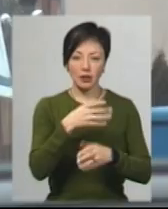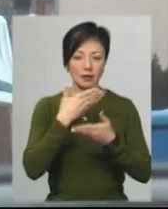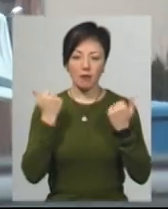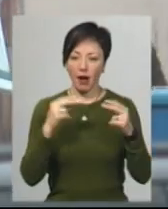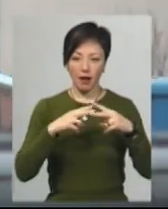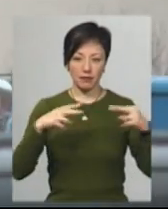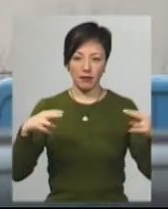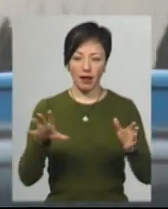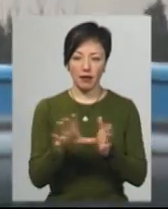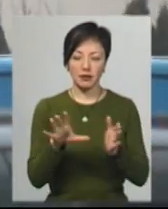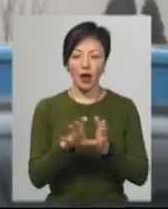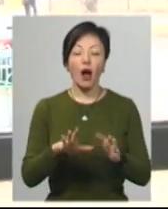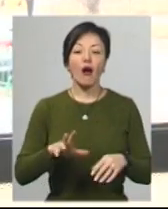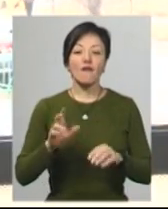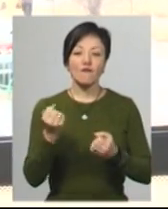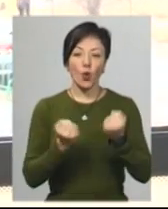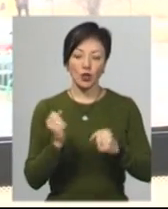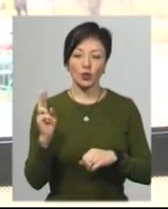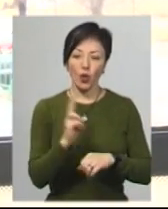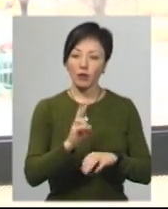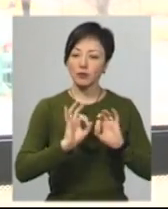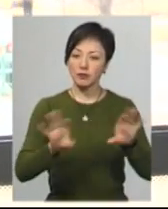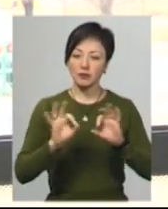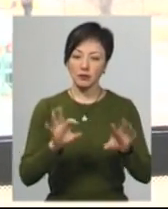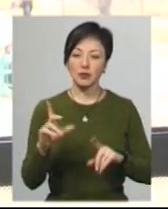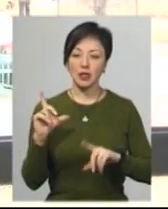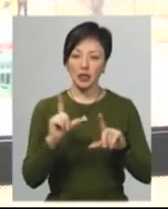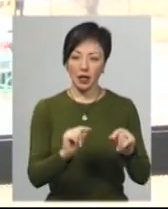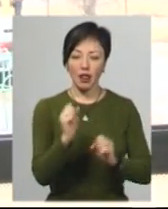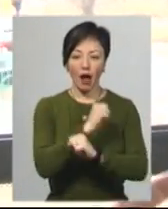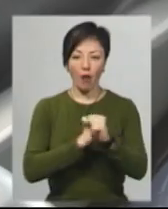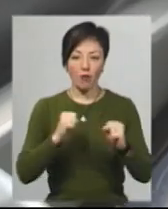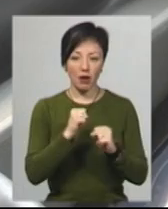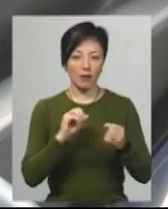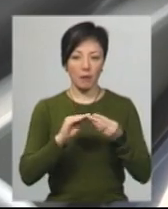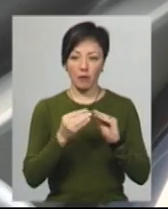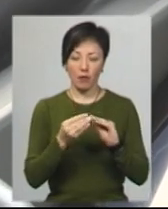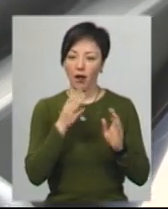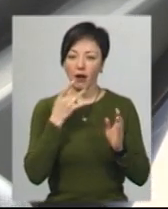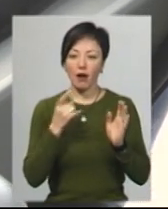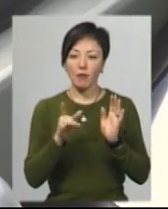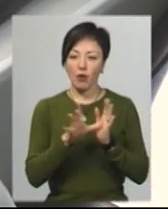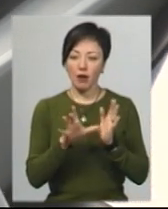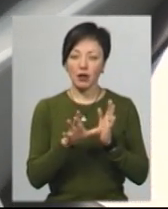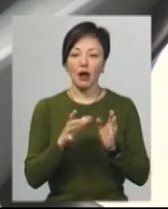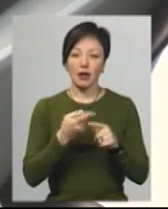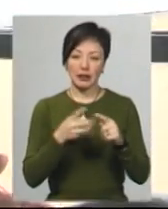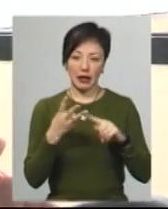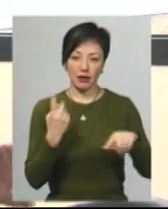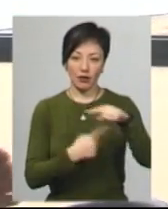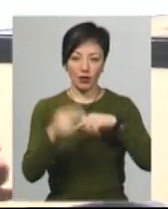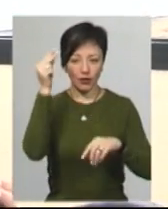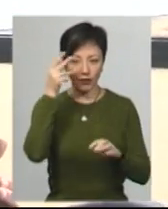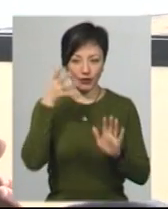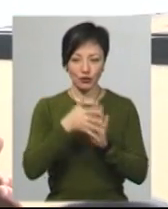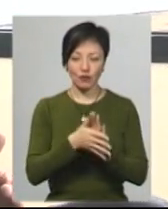контактної мережі. Водій тролейбуса Сергій Олексієв каже, що їхати на акумуляторах для нього не проблема, а за третім обертом вже й вивчив дорогу.